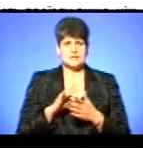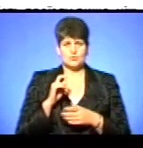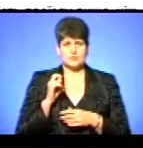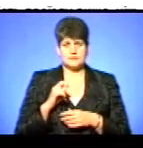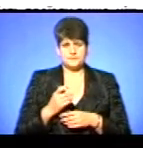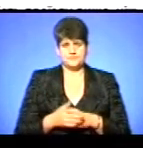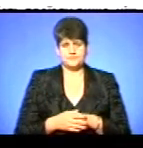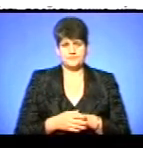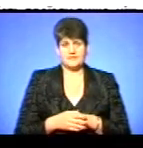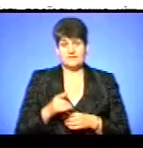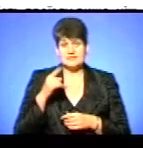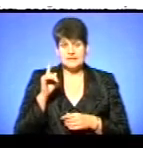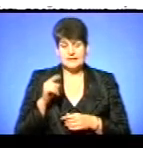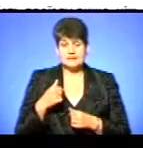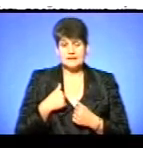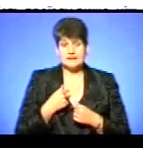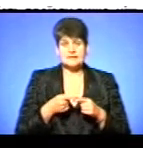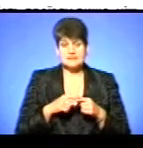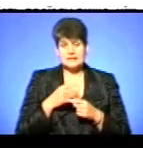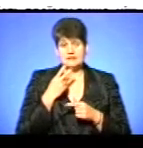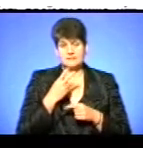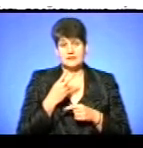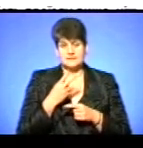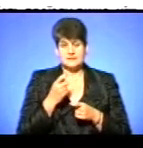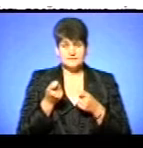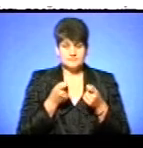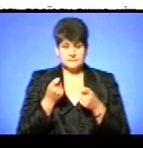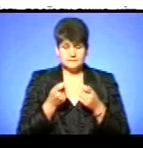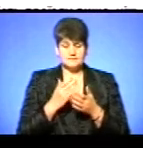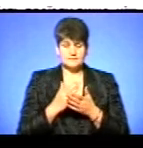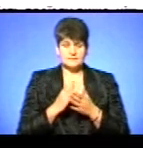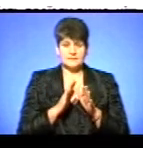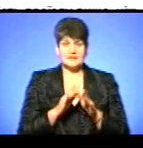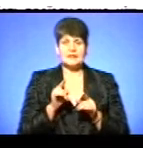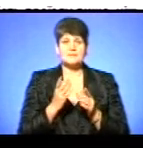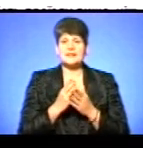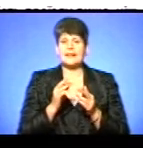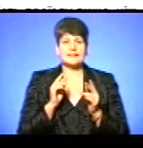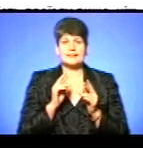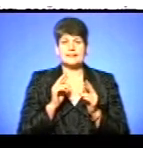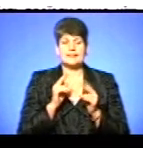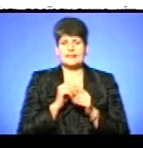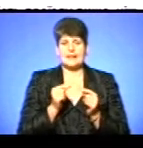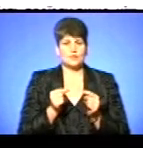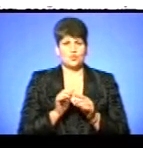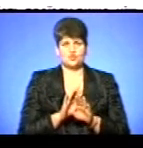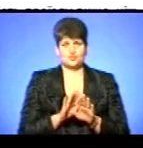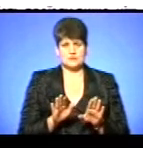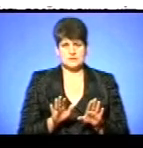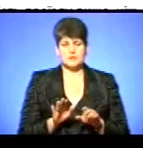Ви знаєте, я оцю інфографіку, власне, дивився ретельно. Там є неточності, тому що